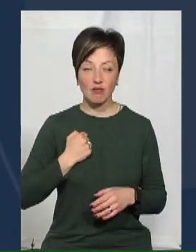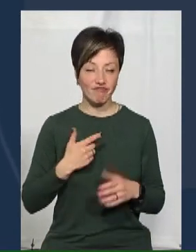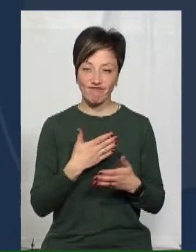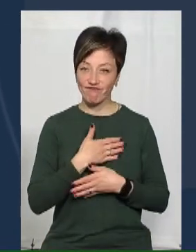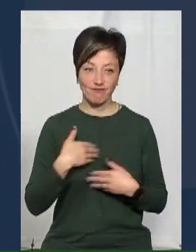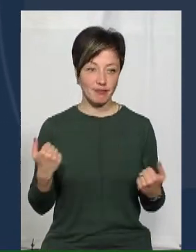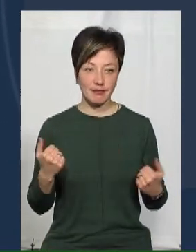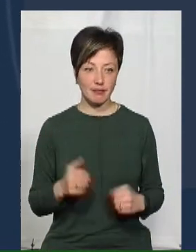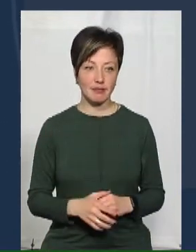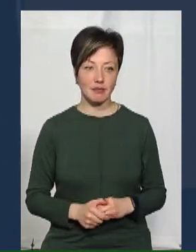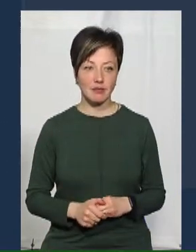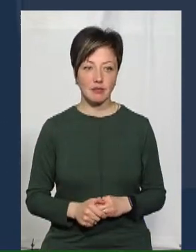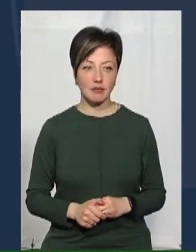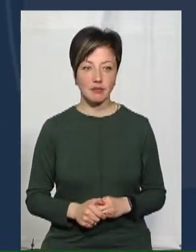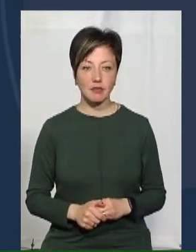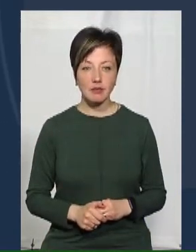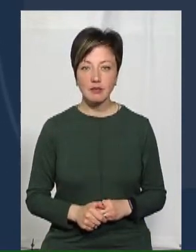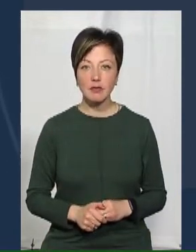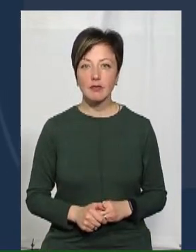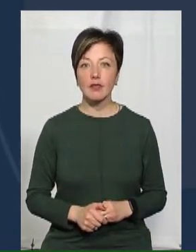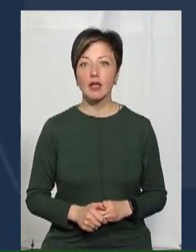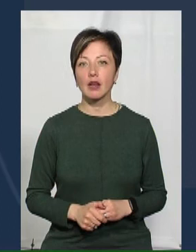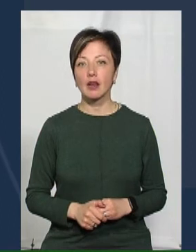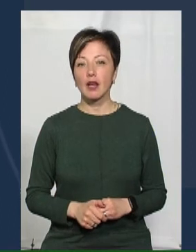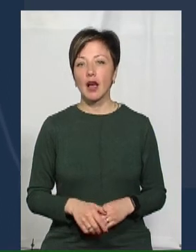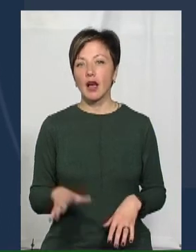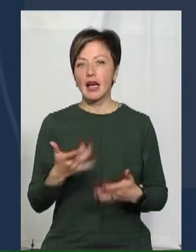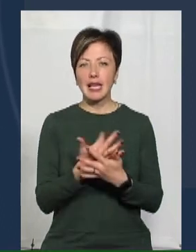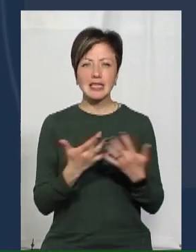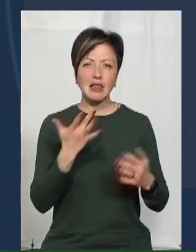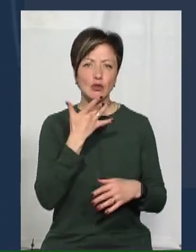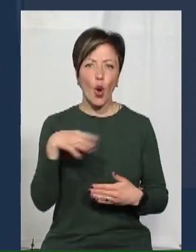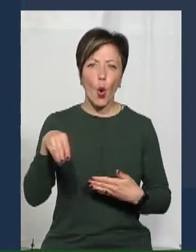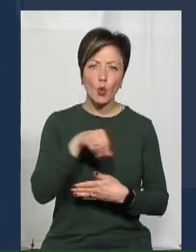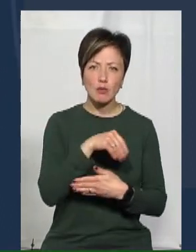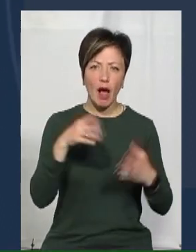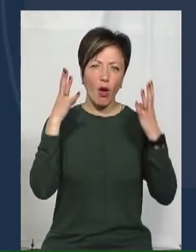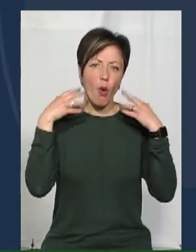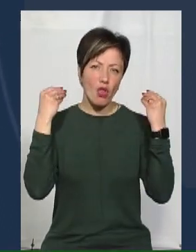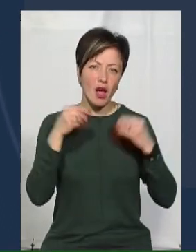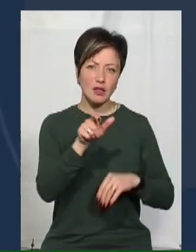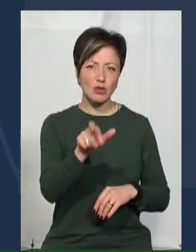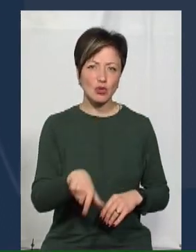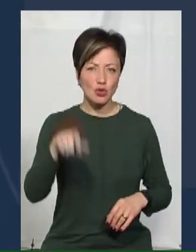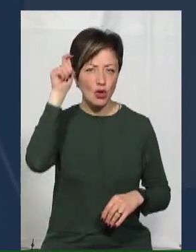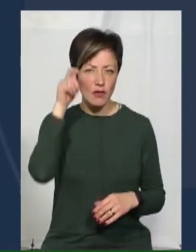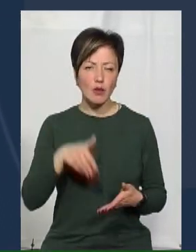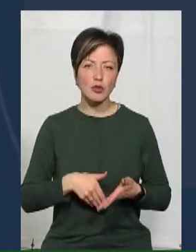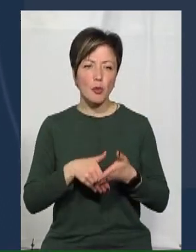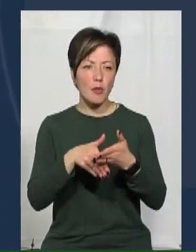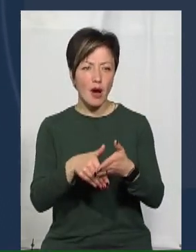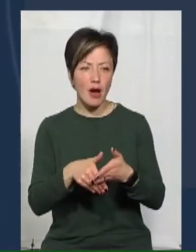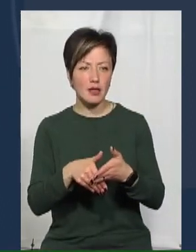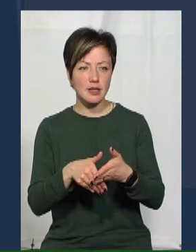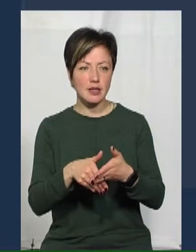хотять. До нас і азерберджанці, і узбеки, і з Голландії чоловік в нас проживав, ми йому допомагали.